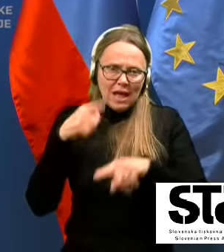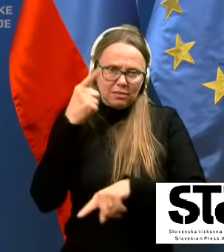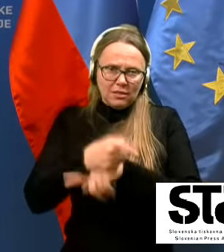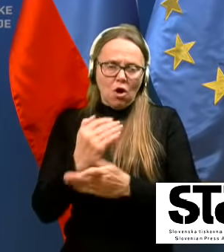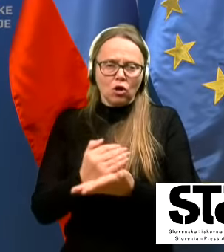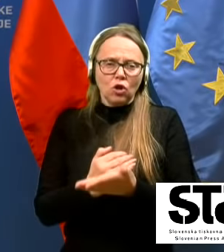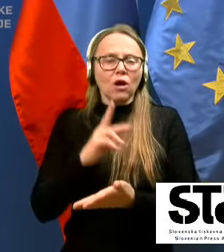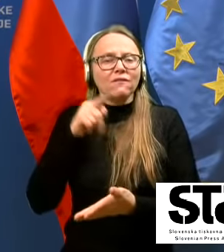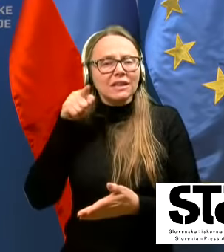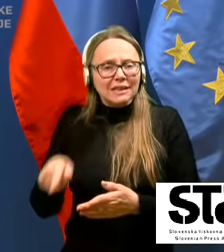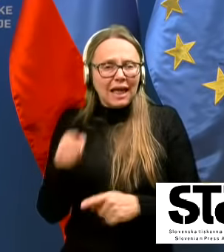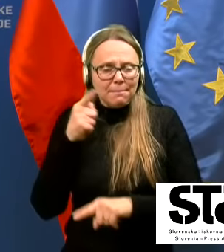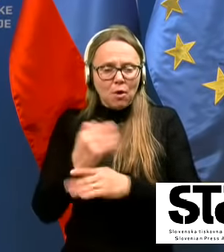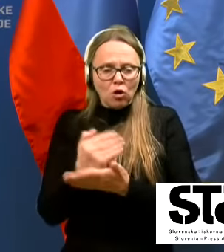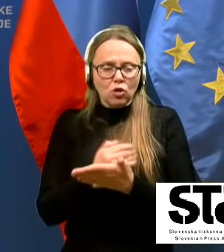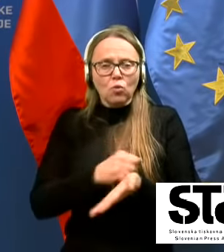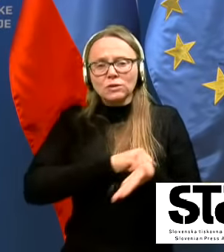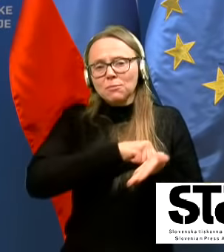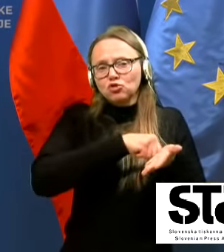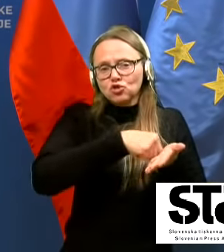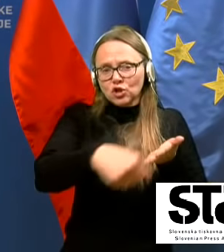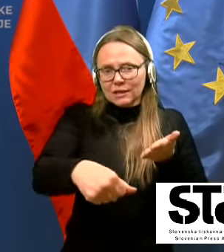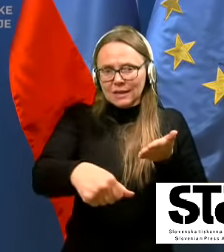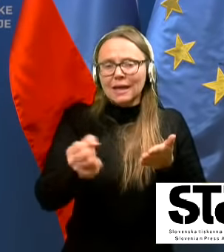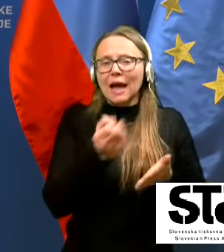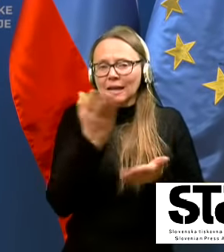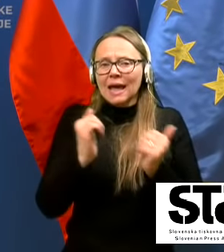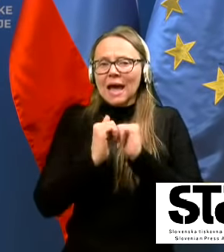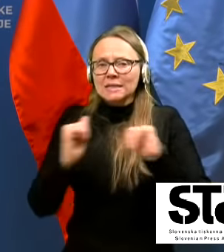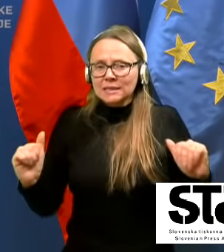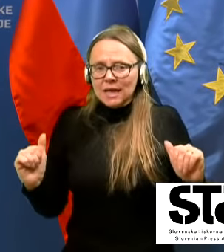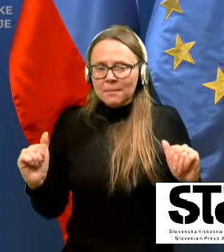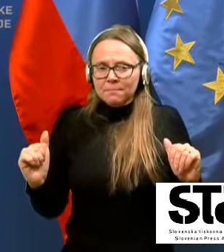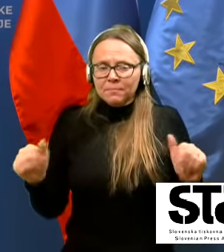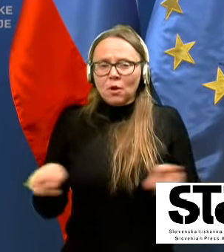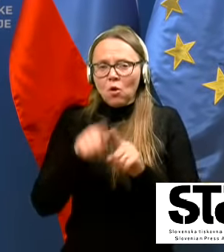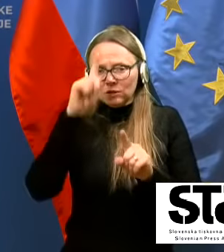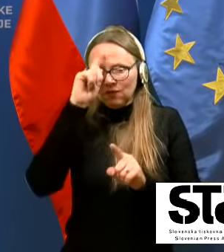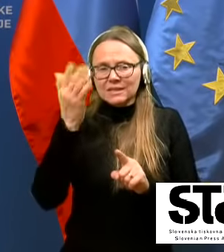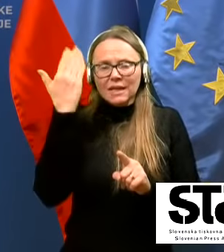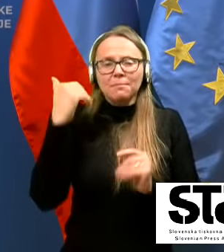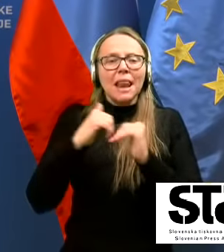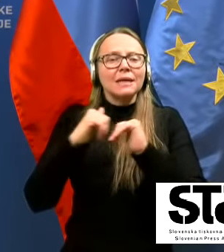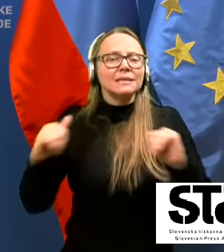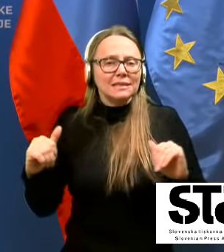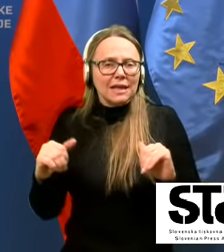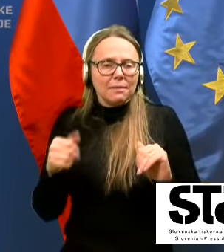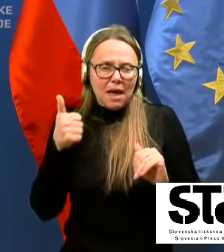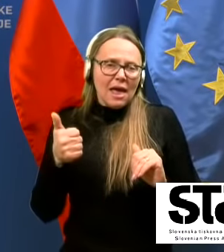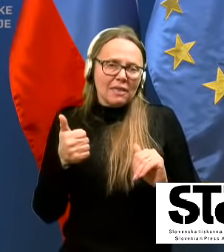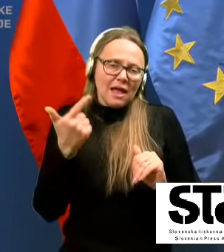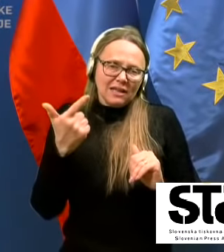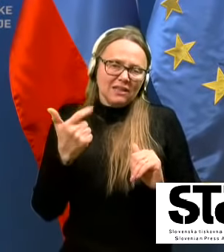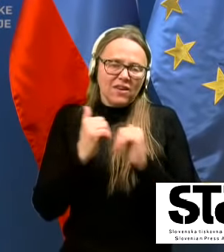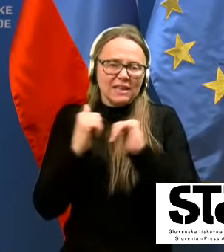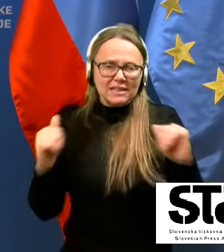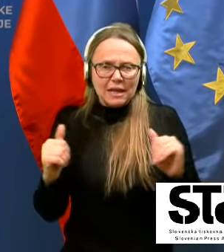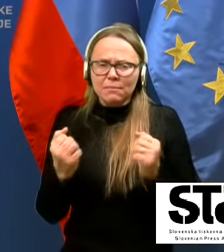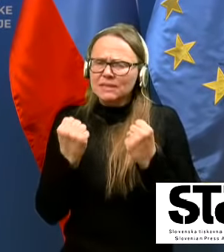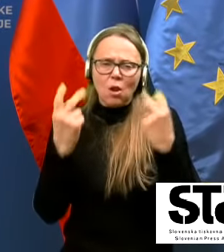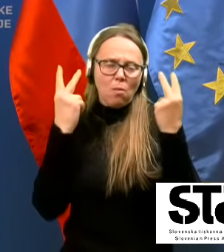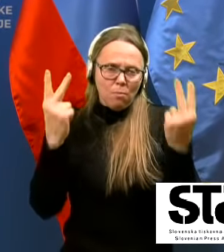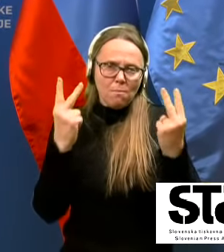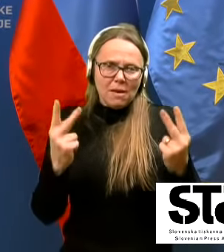odloku seveda smo črtali kar nekaj izjem. Kot veste je bila izjema, ena od izjem ali pa dve zelo